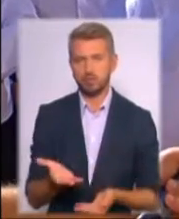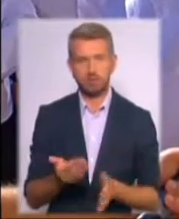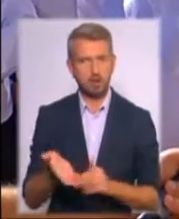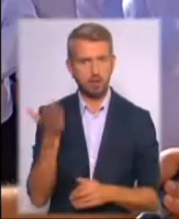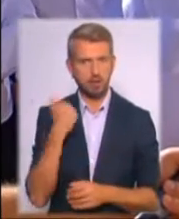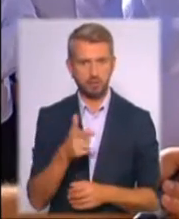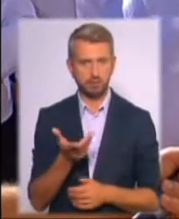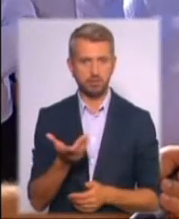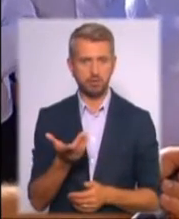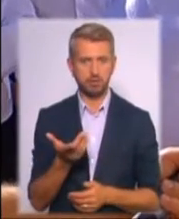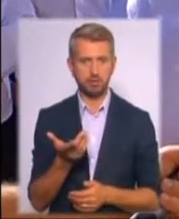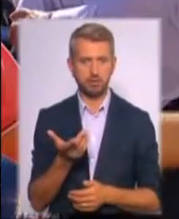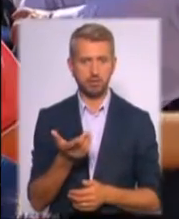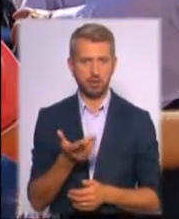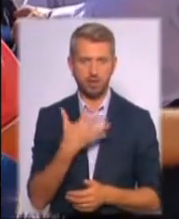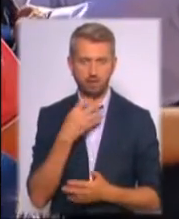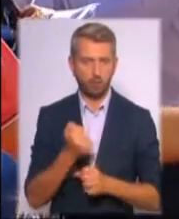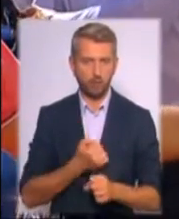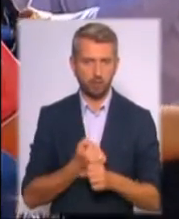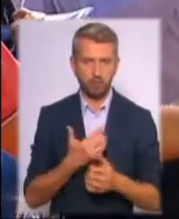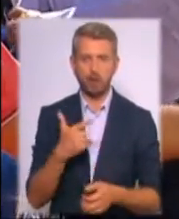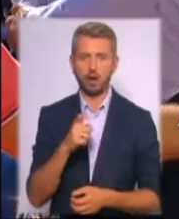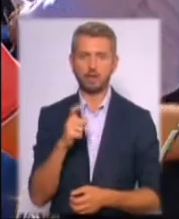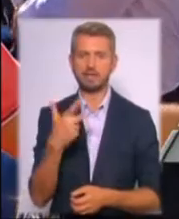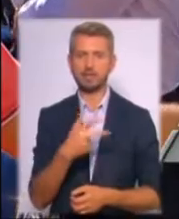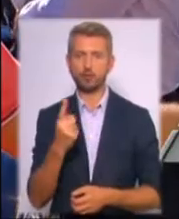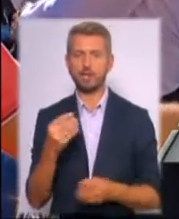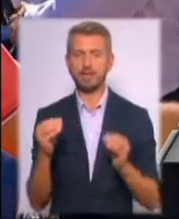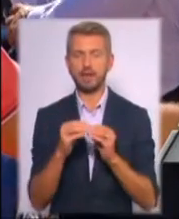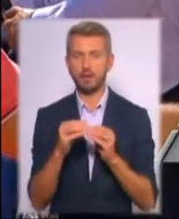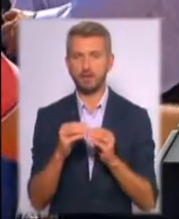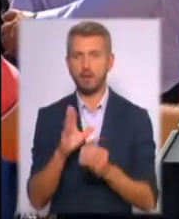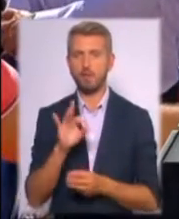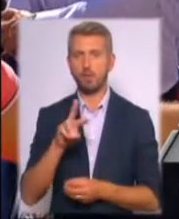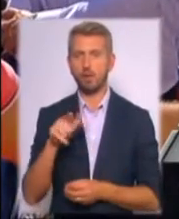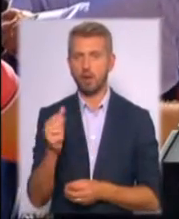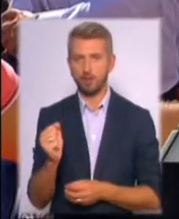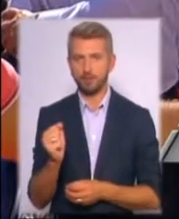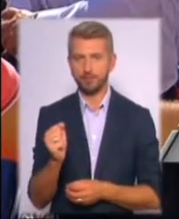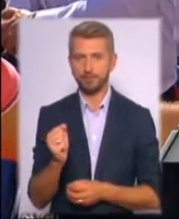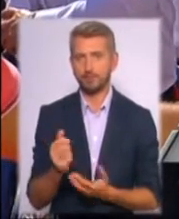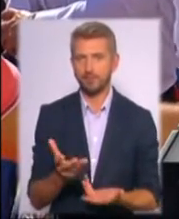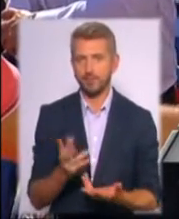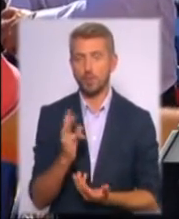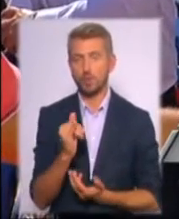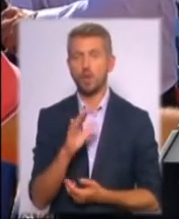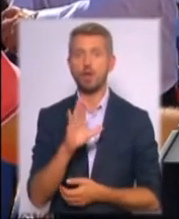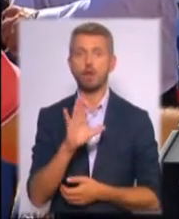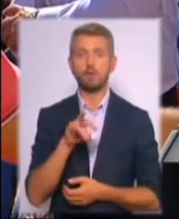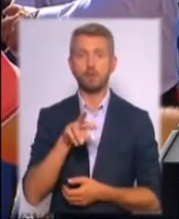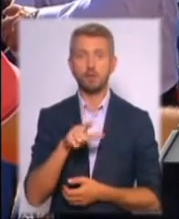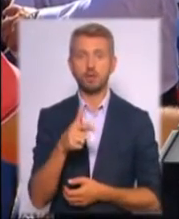своє виходили. «Газ-3110», «Волга». Ну, «Волги» вже в нас